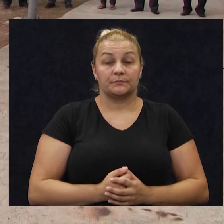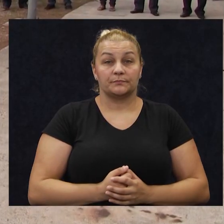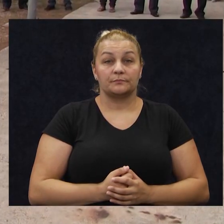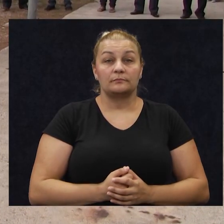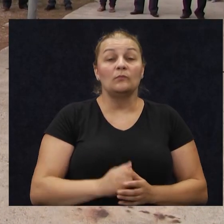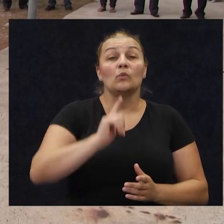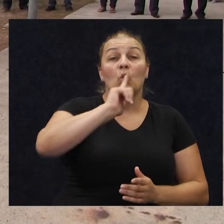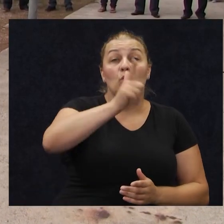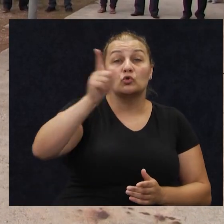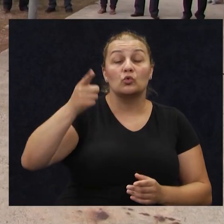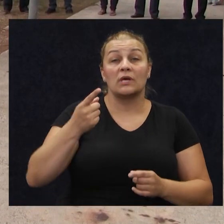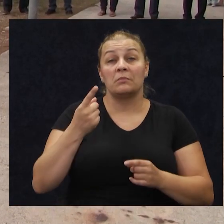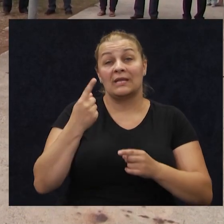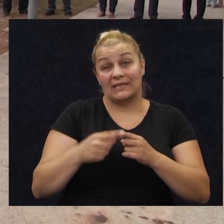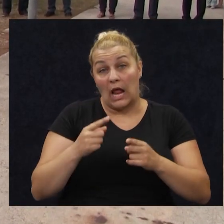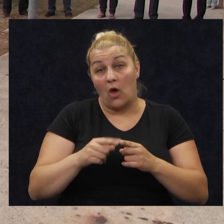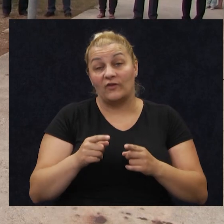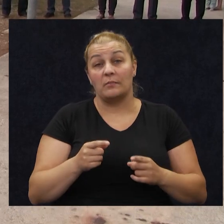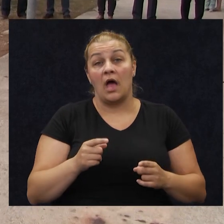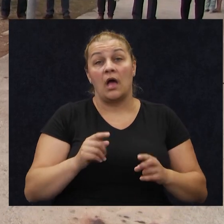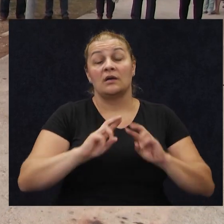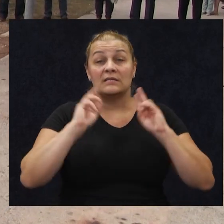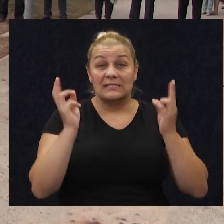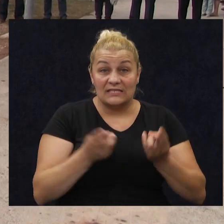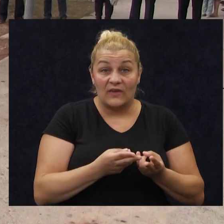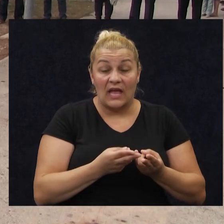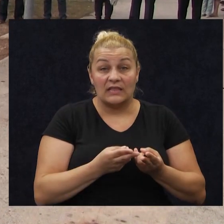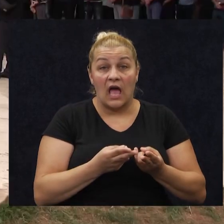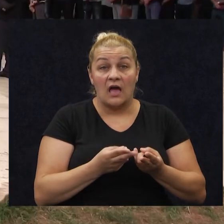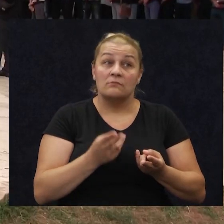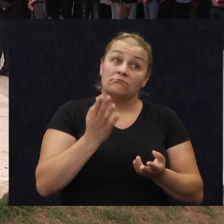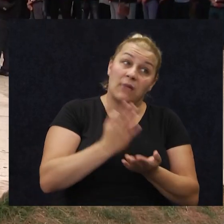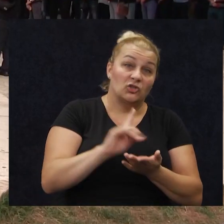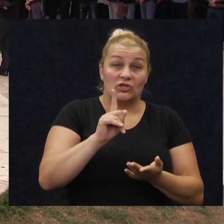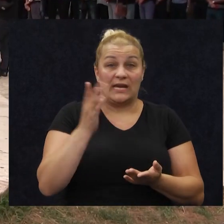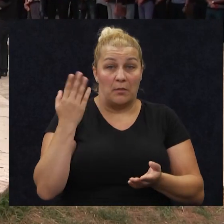u drugim dijelovima, u većini drugih dijelova svijeta, baš i ne.